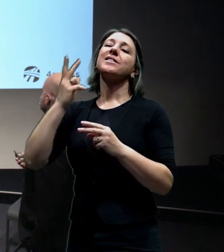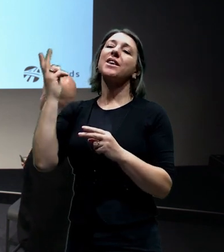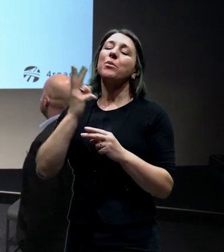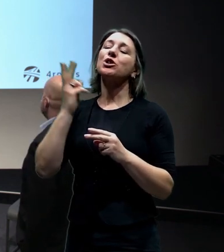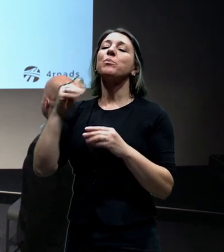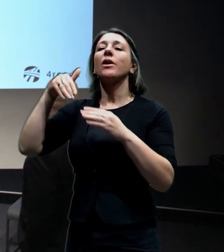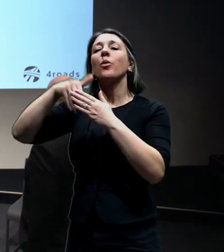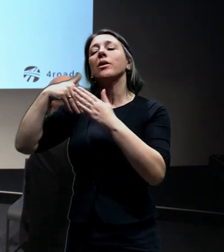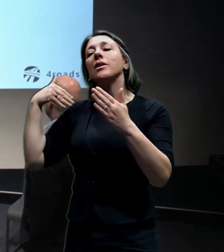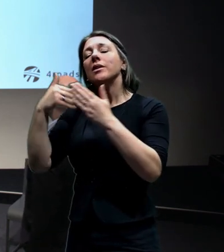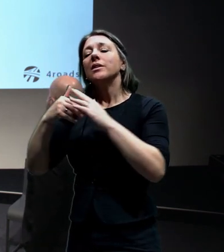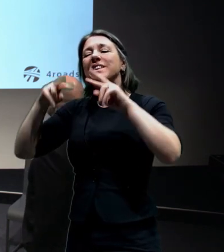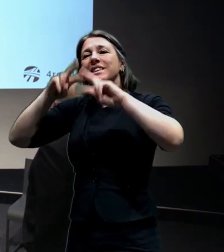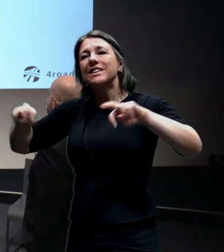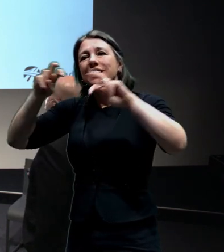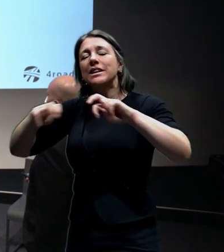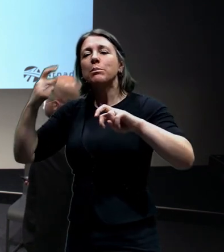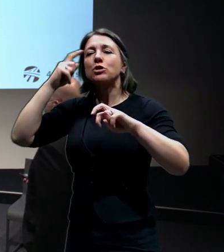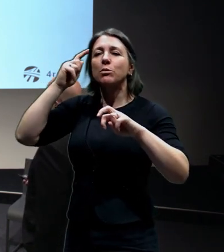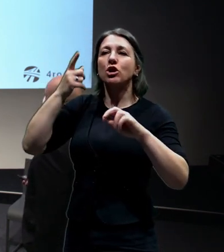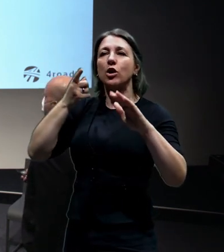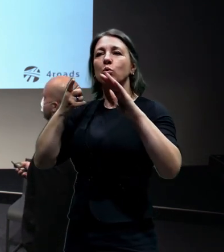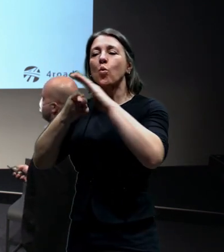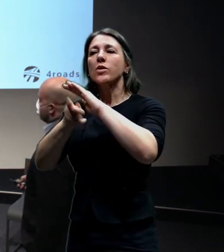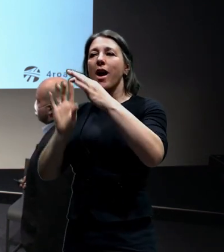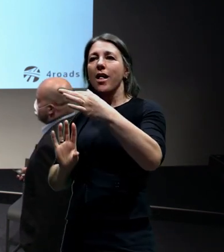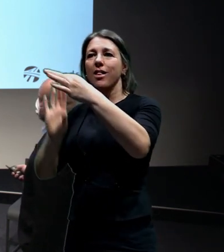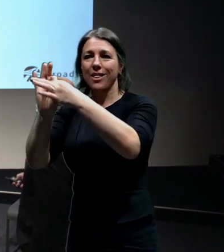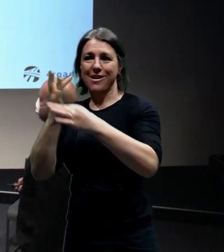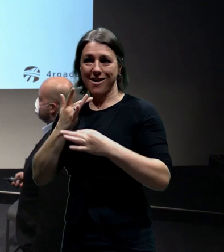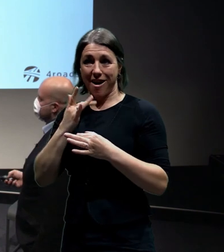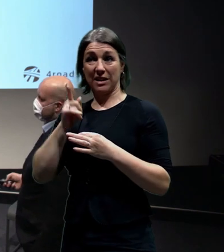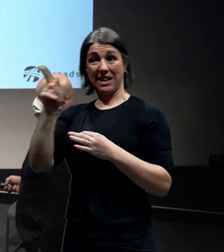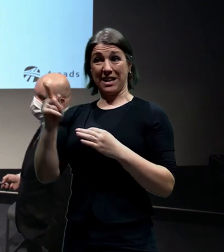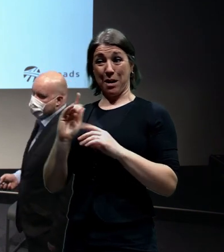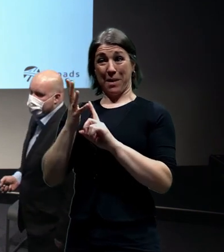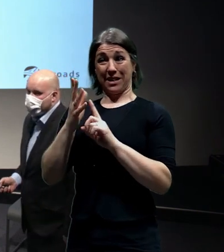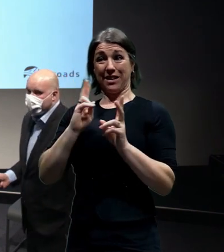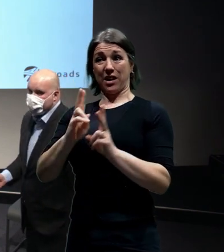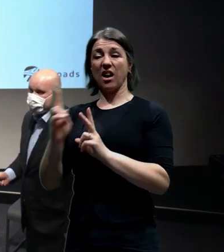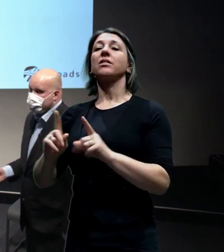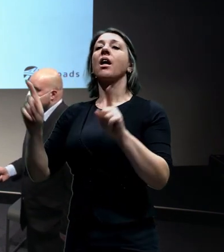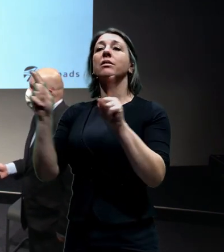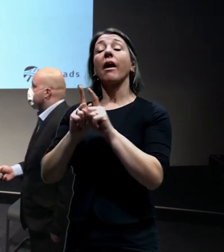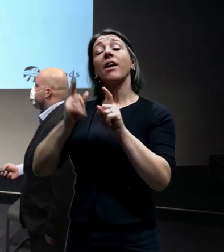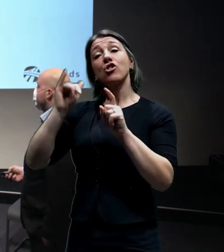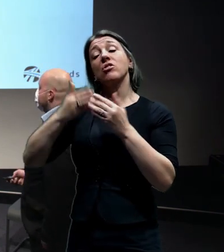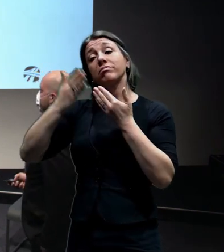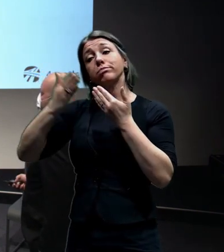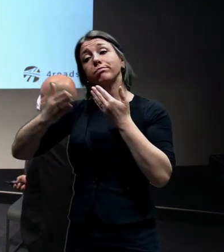způsobem do toho teda ty tunelové stavy přichází, ale i tahle varianta byla vždycky zpracovaná v několika 6-7